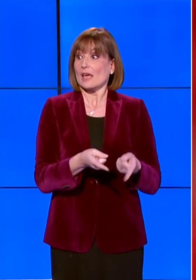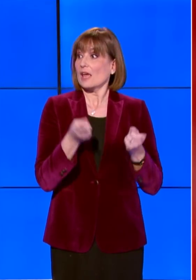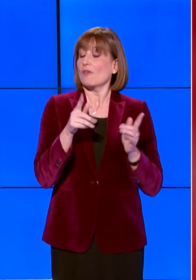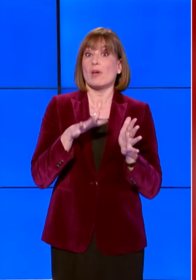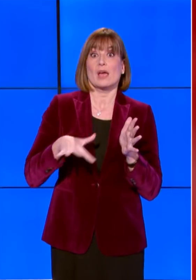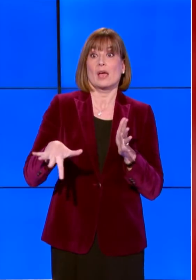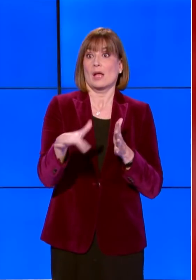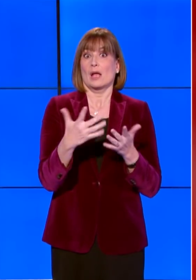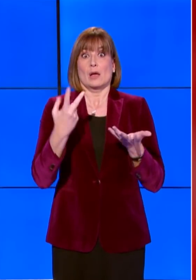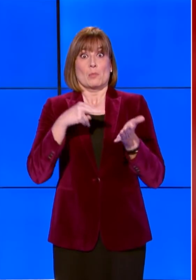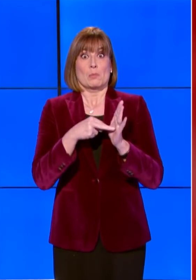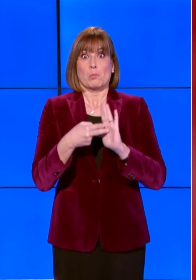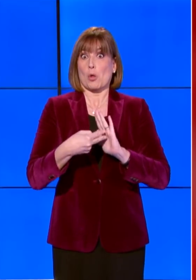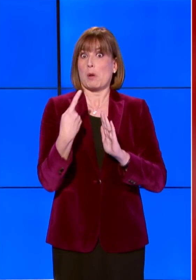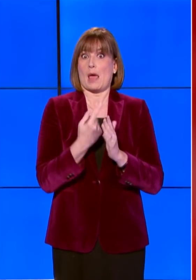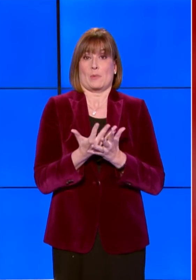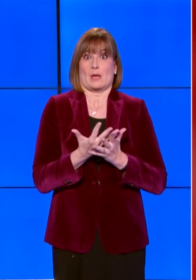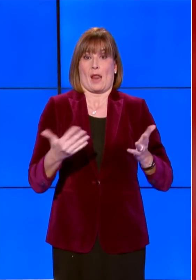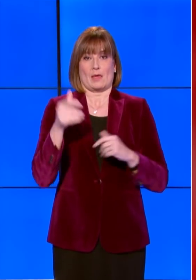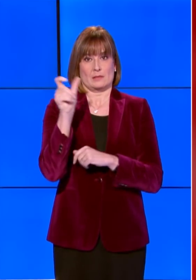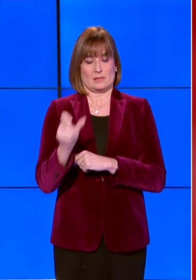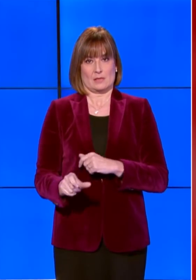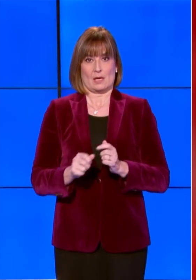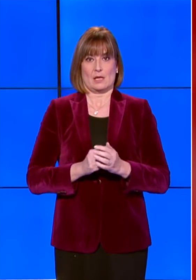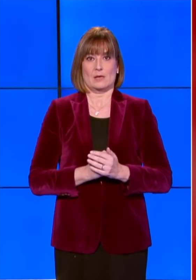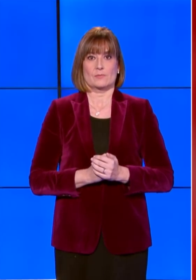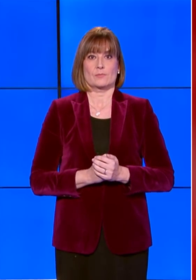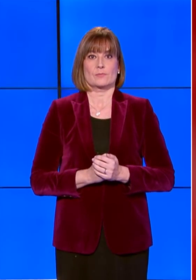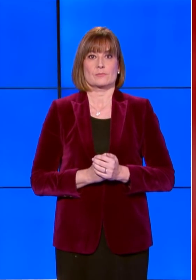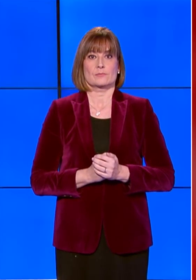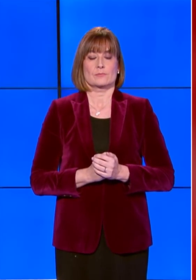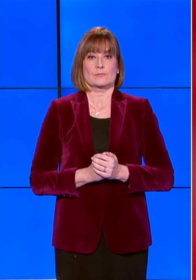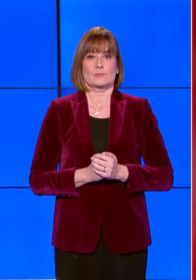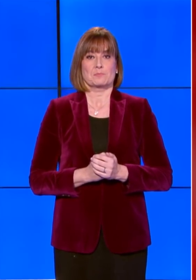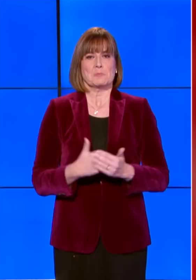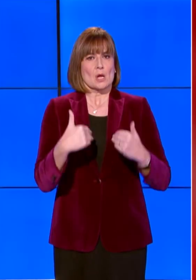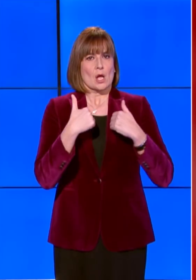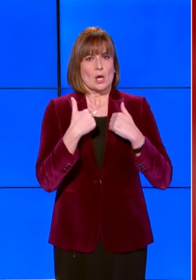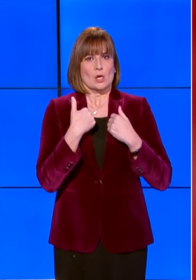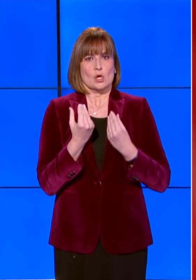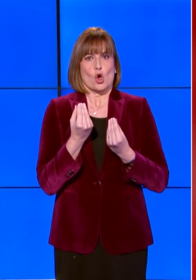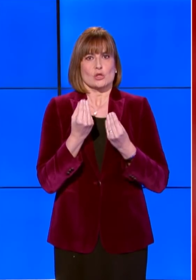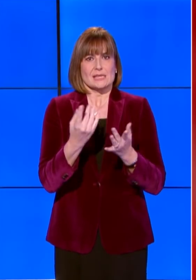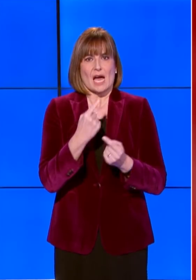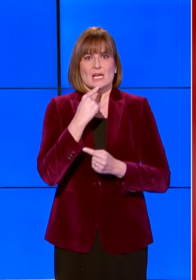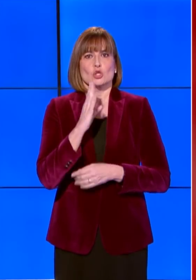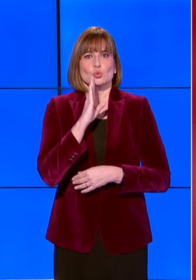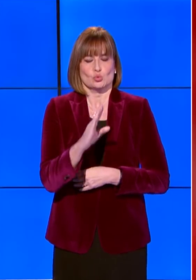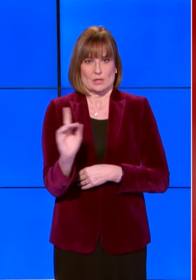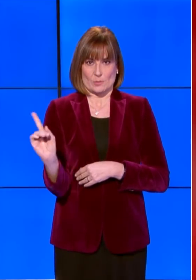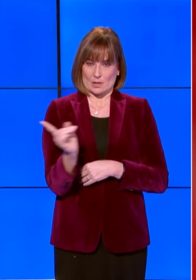dalla dimensione dei problemi del nostro Paese. Non è mio compito formulare indicazioni.